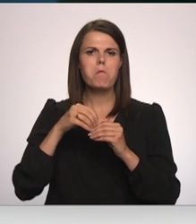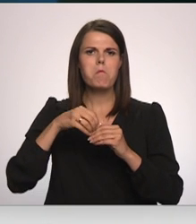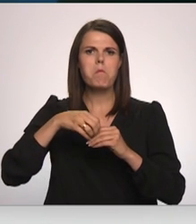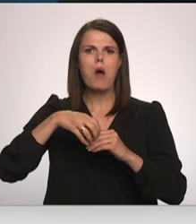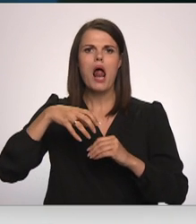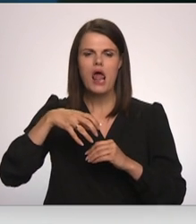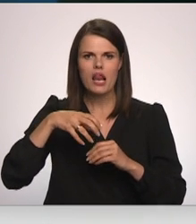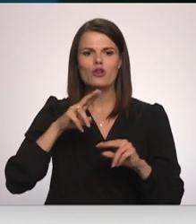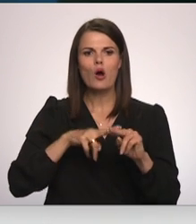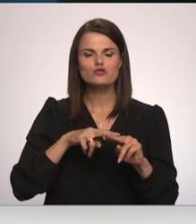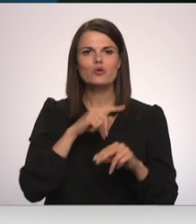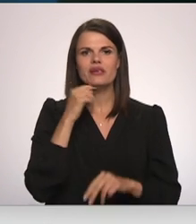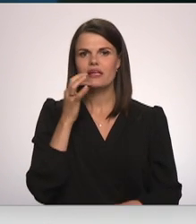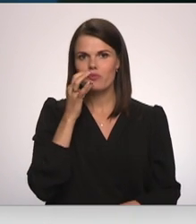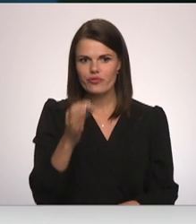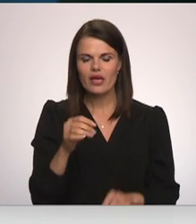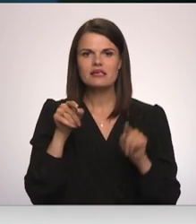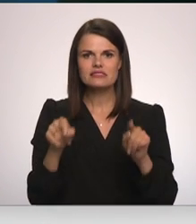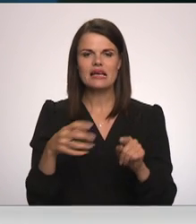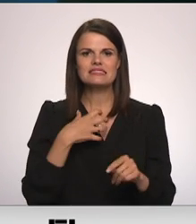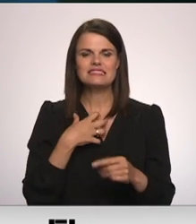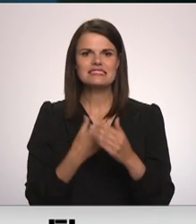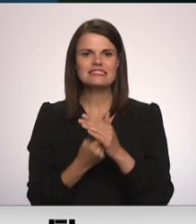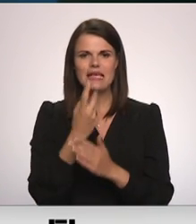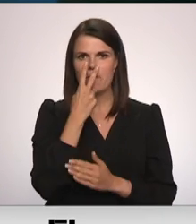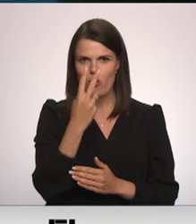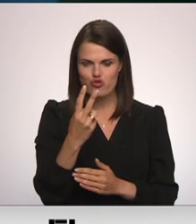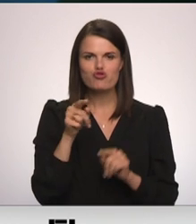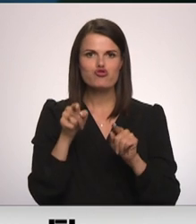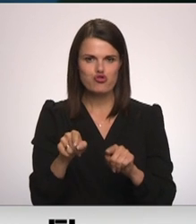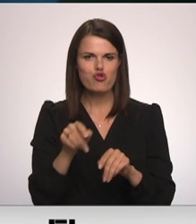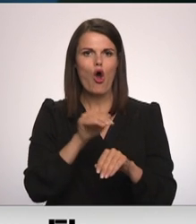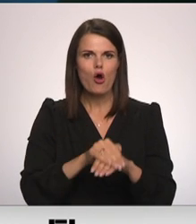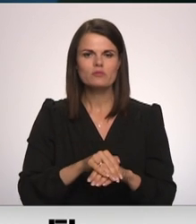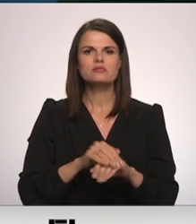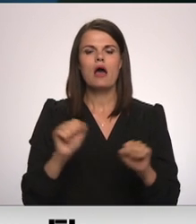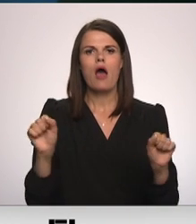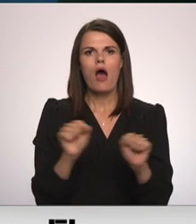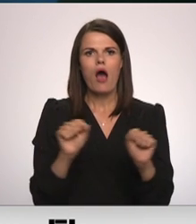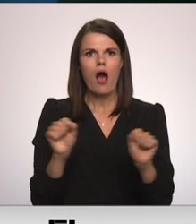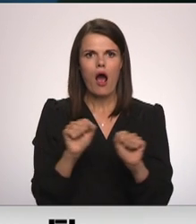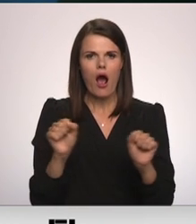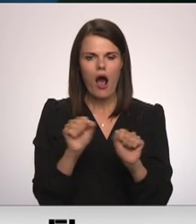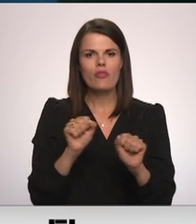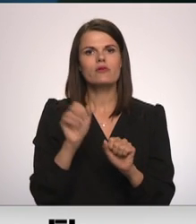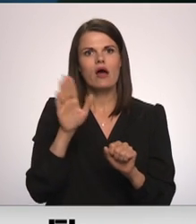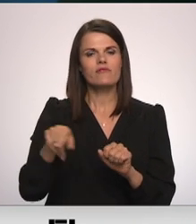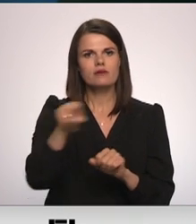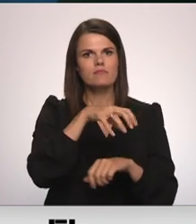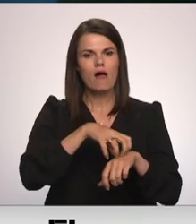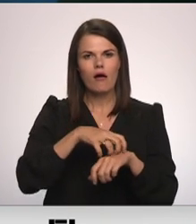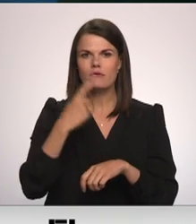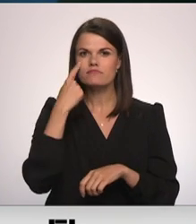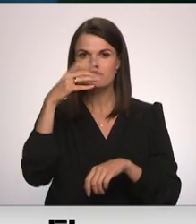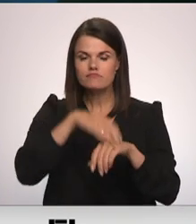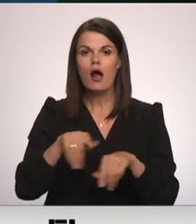es ar to gribu teikt, ka tas ir simptoms, kas zināmā mērā varētu ātrāk veģināt, jebkuru ārstu un arī